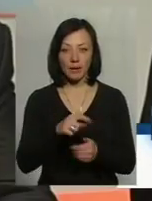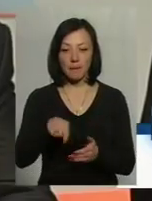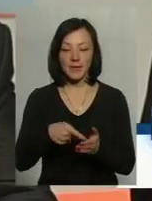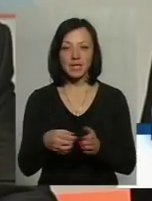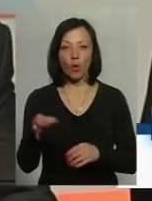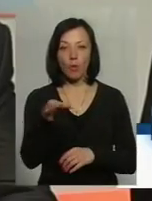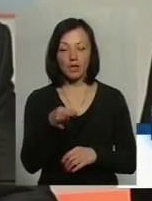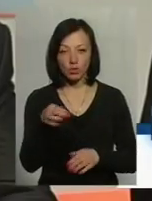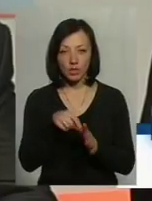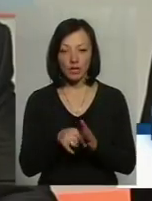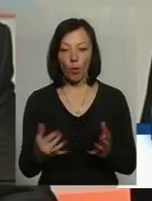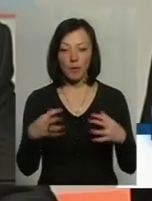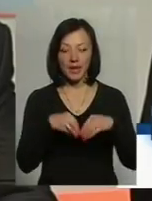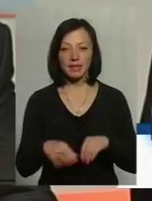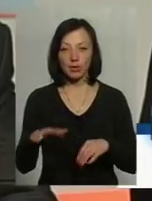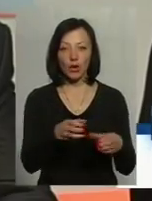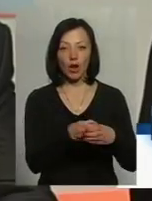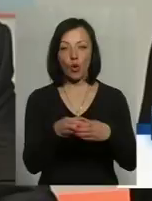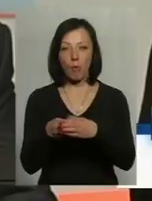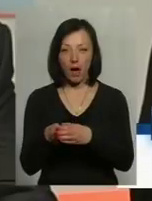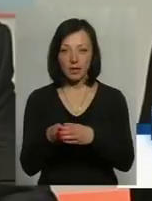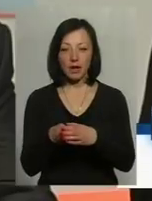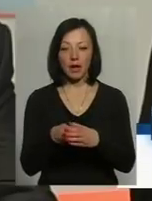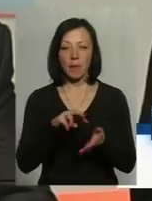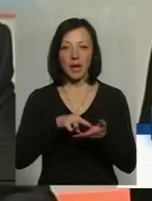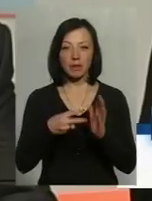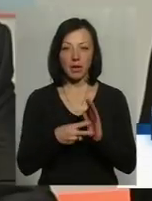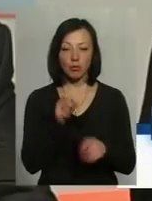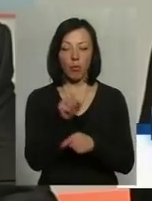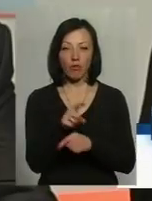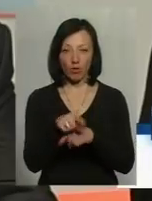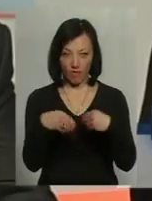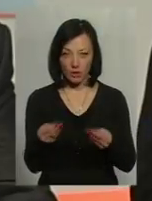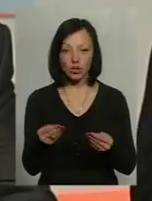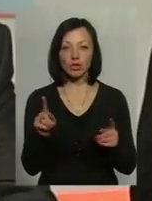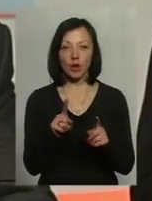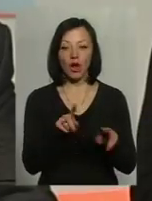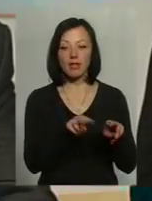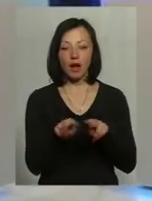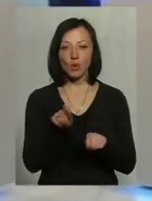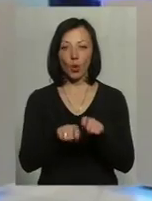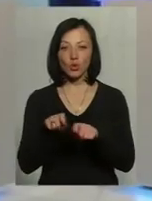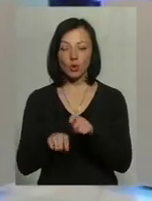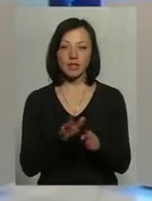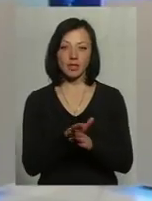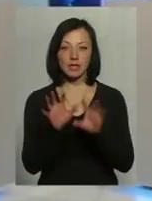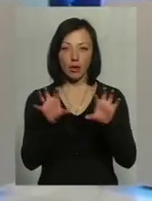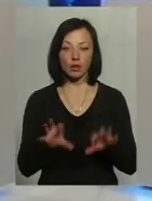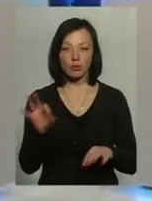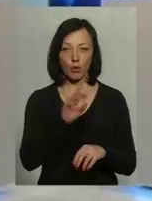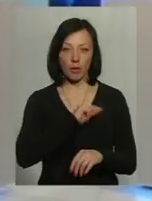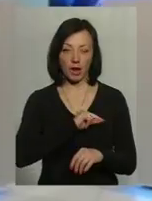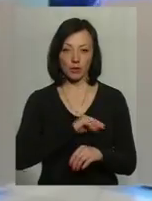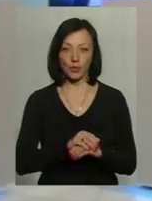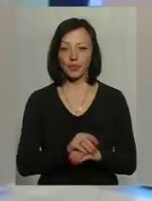значення і об'єднані територіальні громади передбачено повноваження щодо нагляду і контролю за додержанням законодавства про